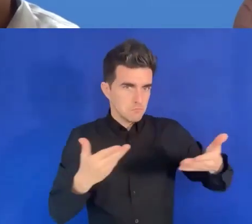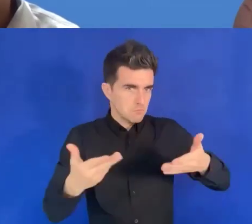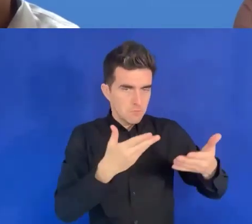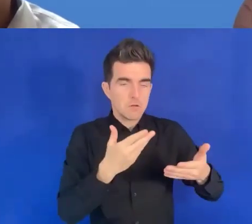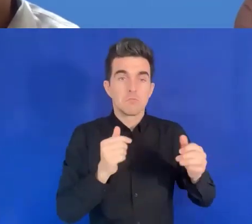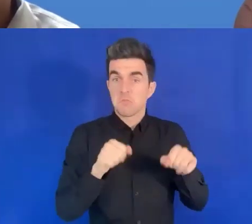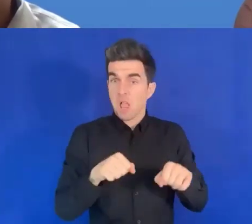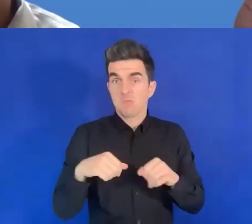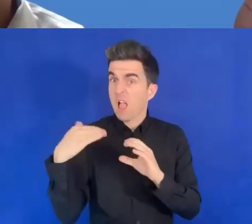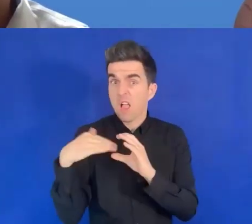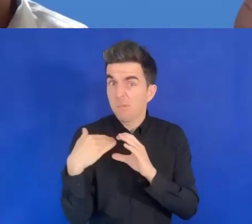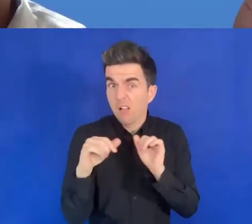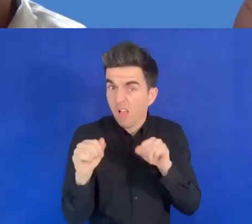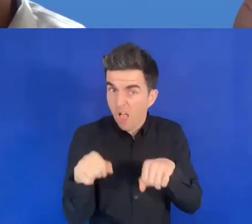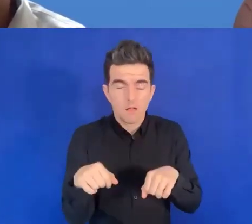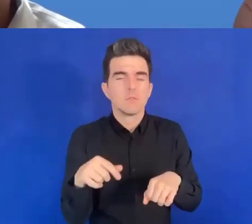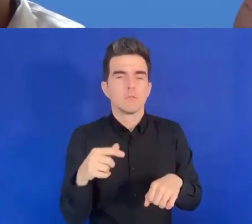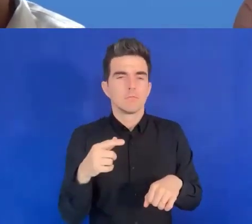avoir